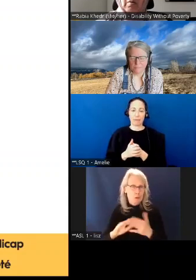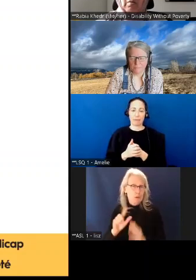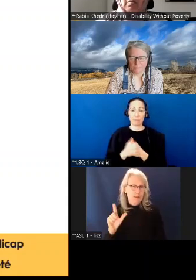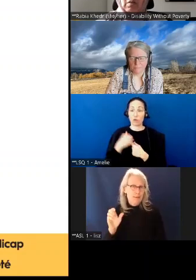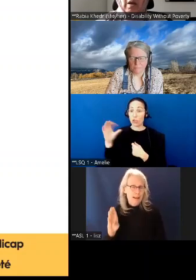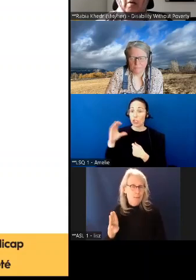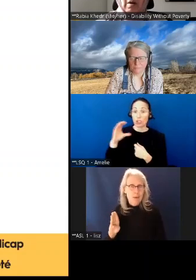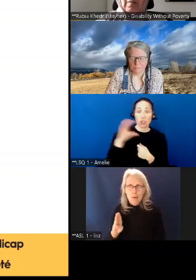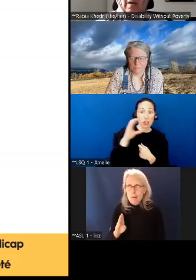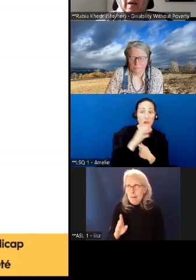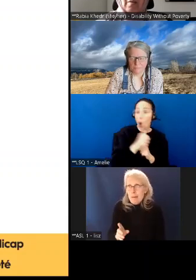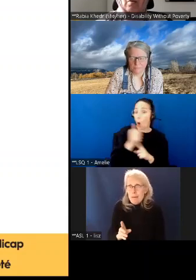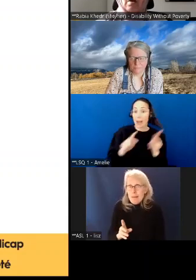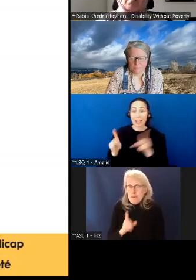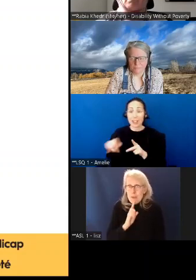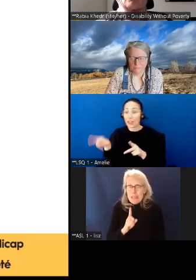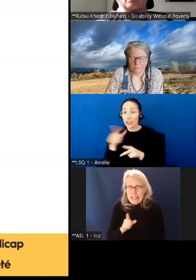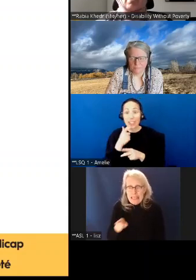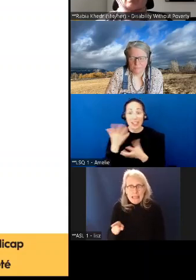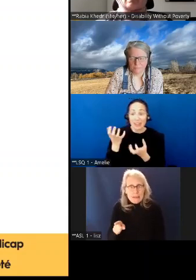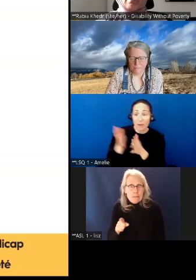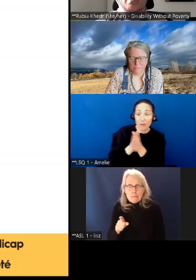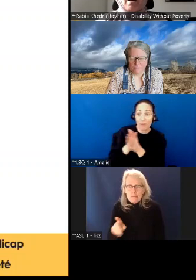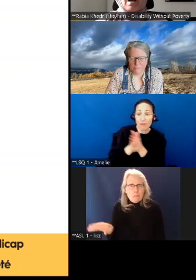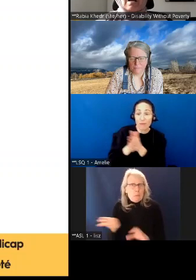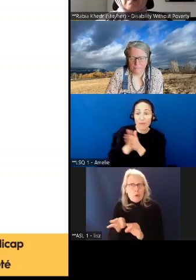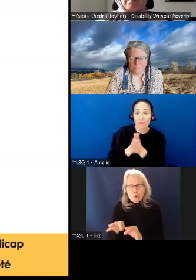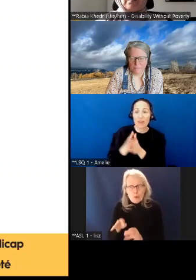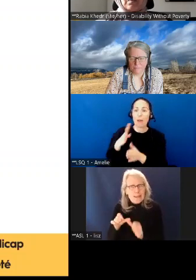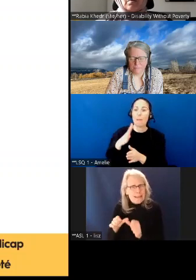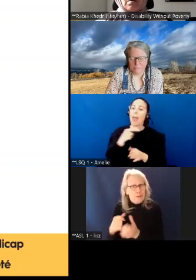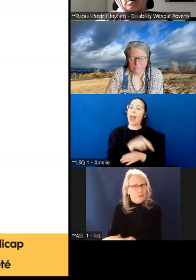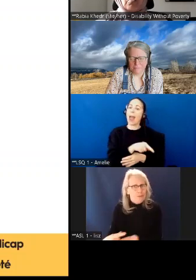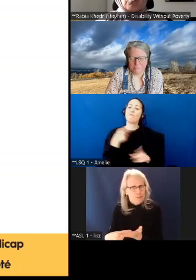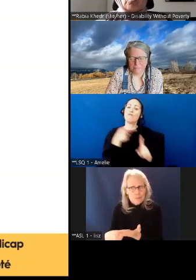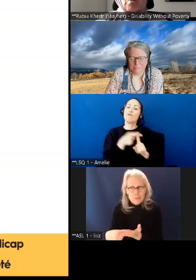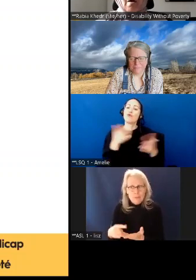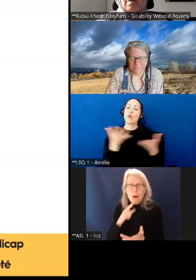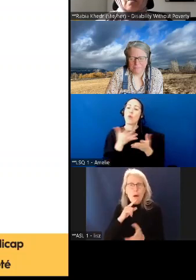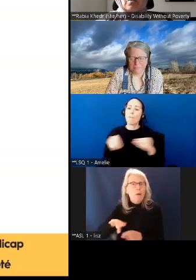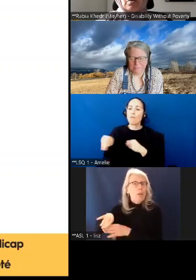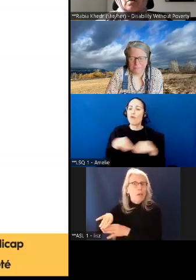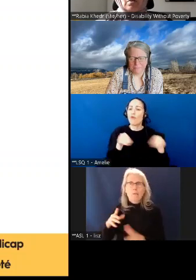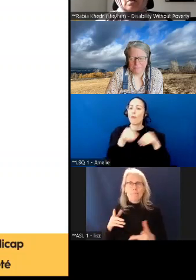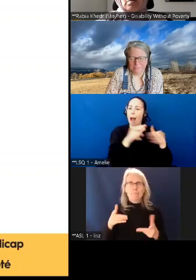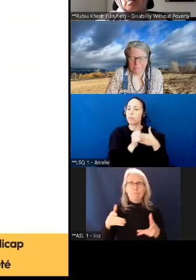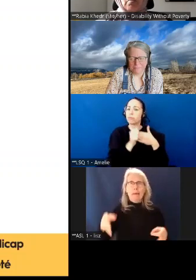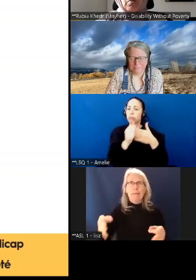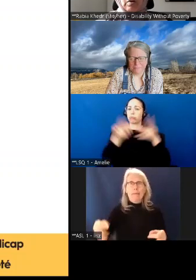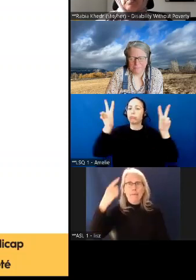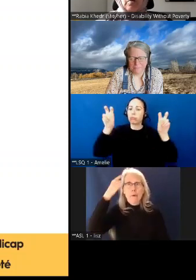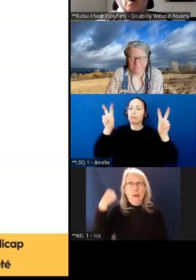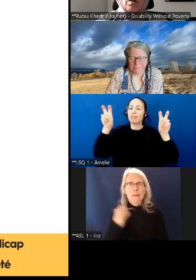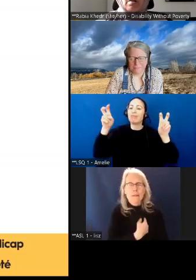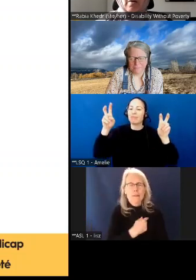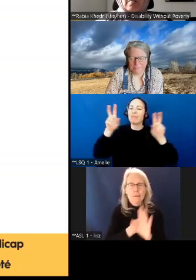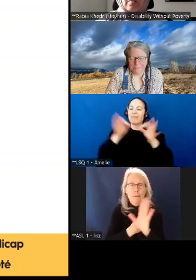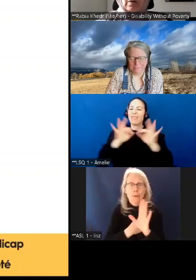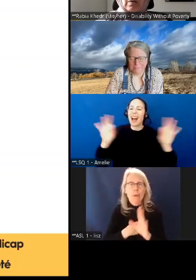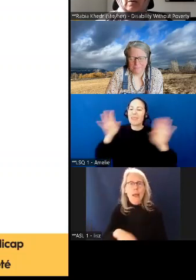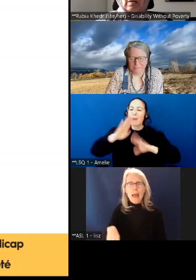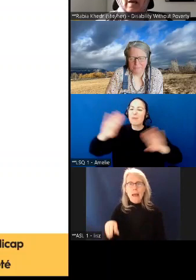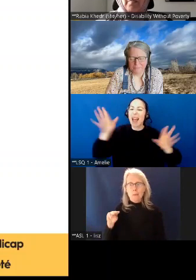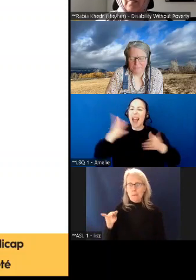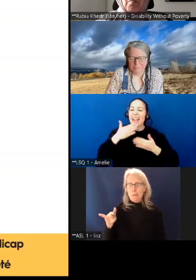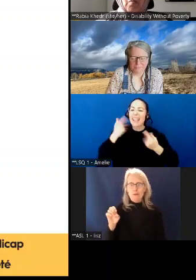la recherche de d'autres personnes. Mais c'est à propos de mener le mouvement Rien pour nous sans nous. mais